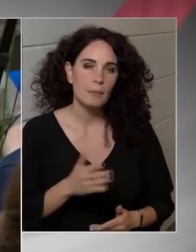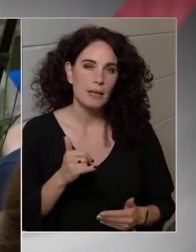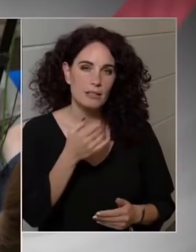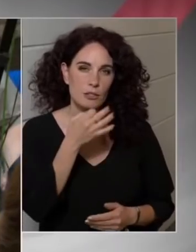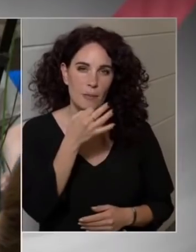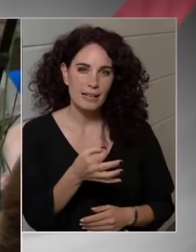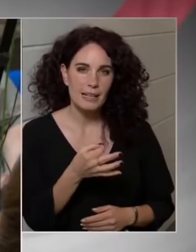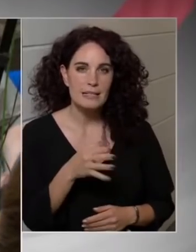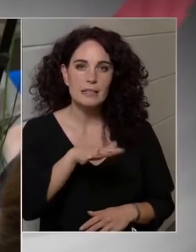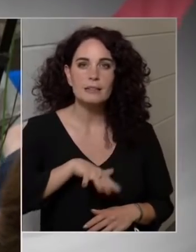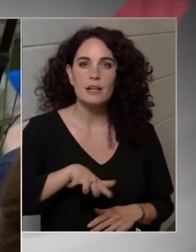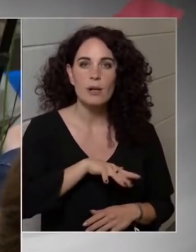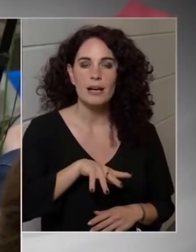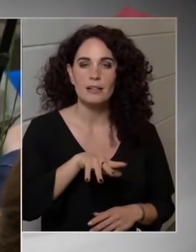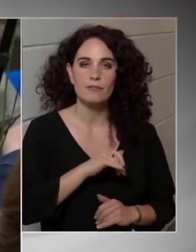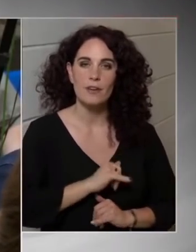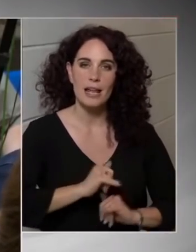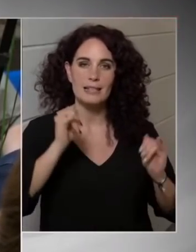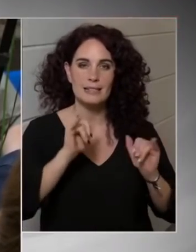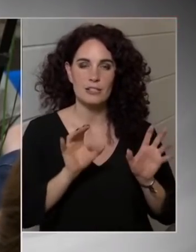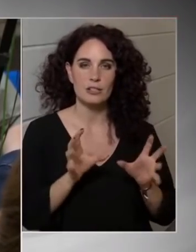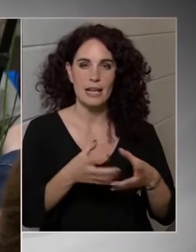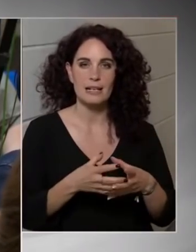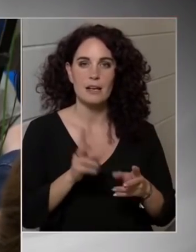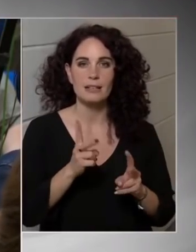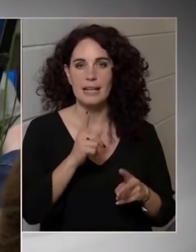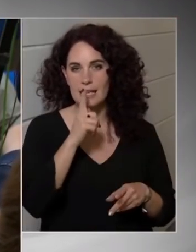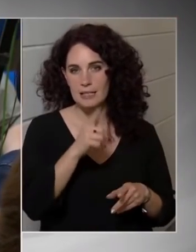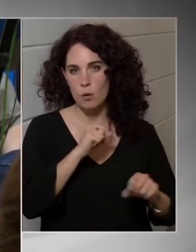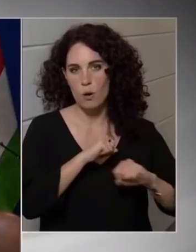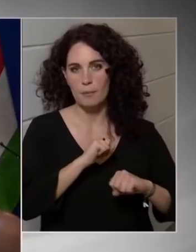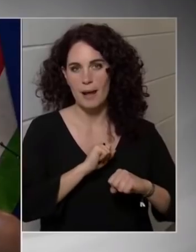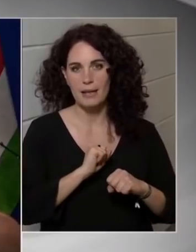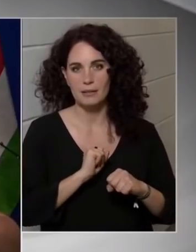területfejlesztési tárcának kik lesznek a kormánybiztosai?